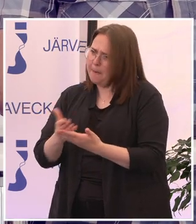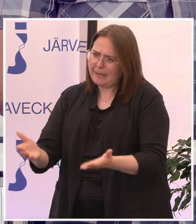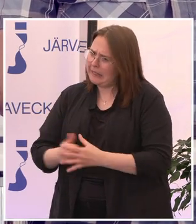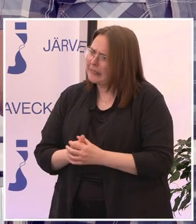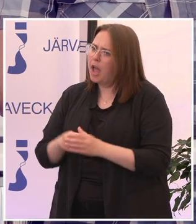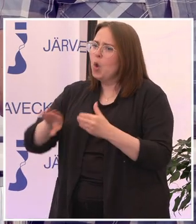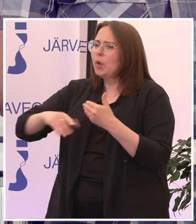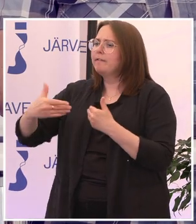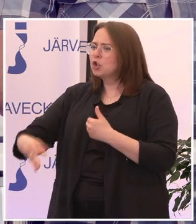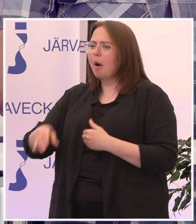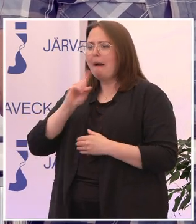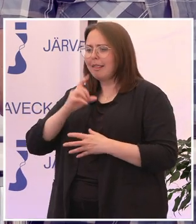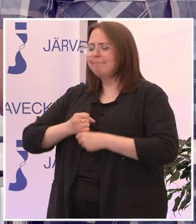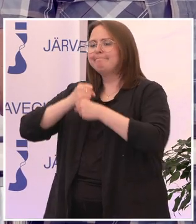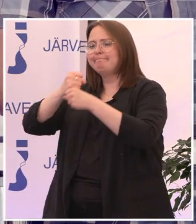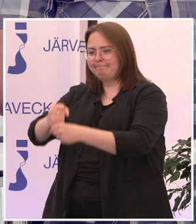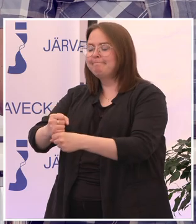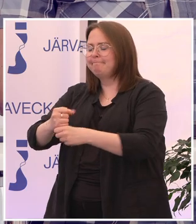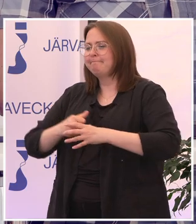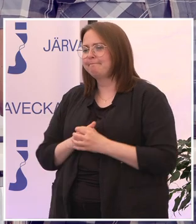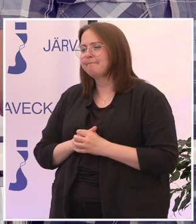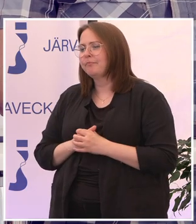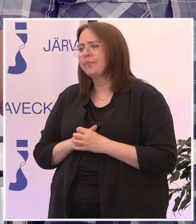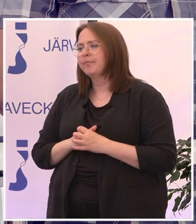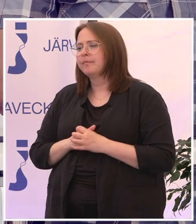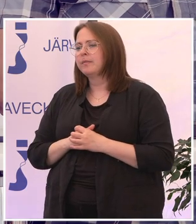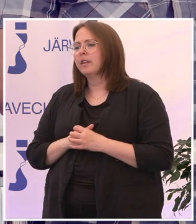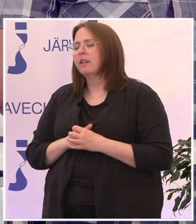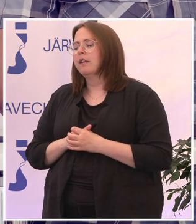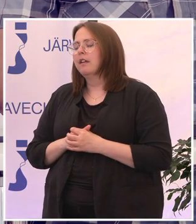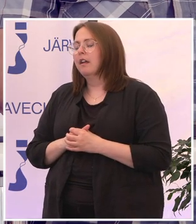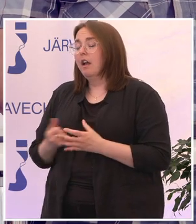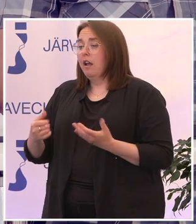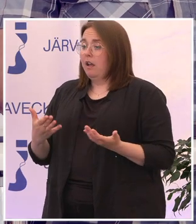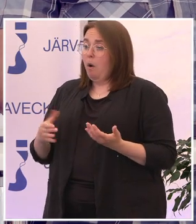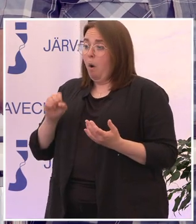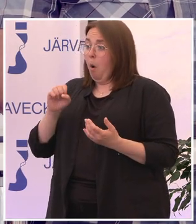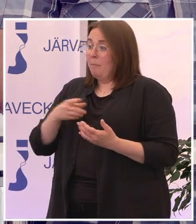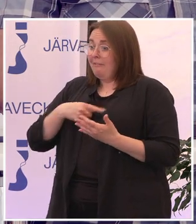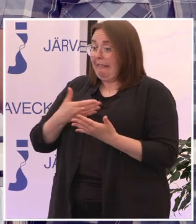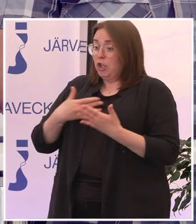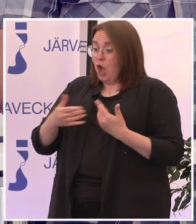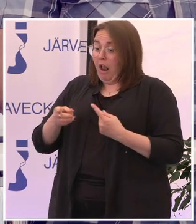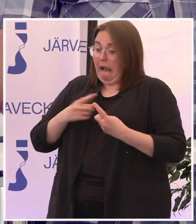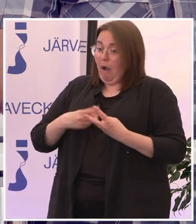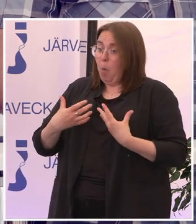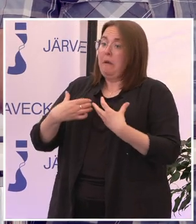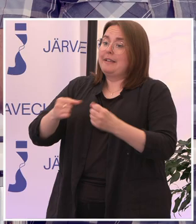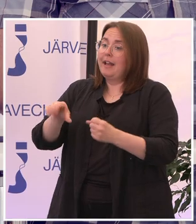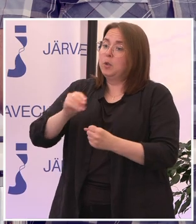Utanförskap kommer, det digitala utanförskapet kommer att bestå. Såvida vi inte gör en massa åtgärder förstås.